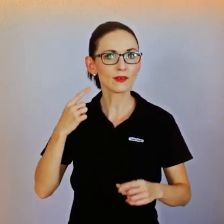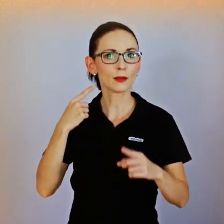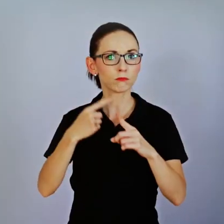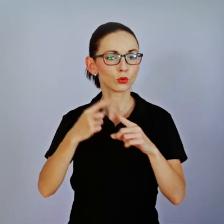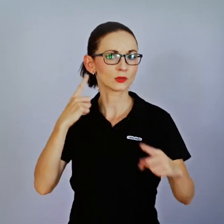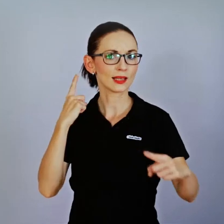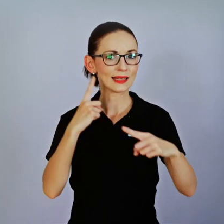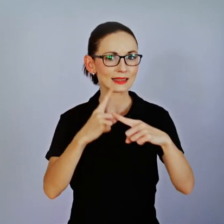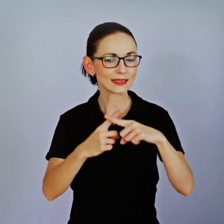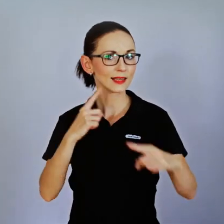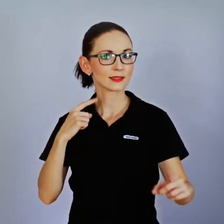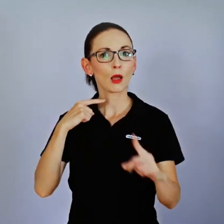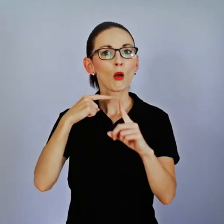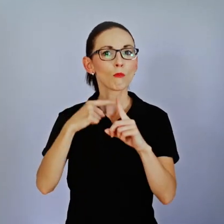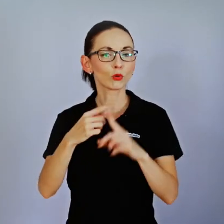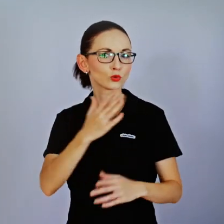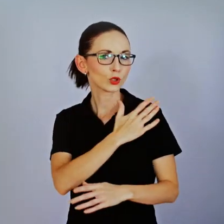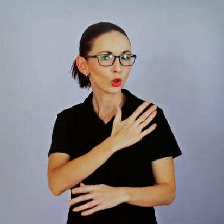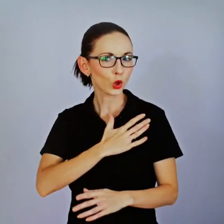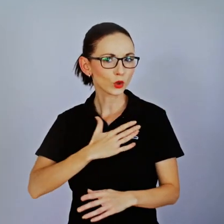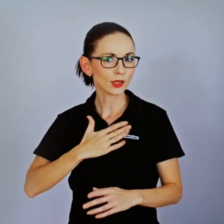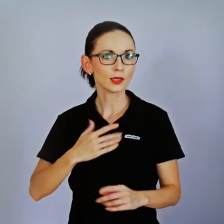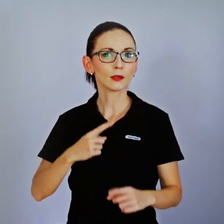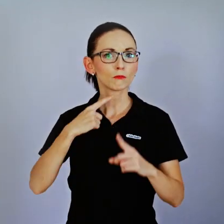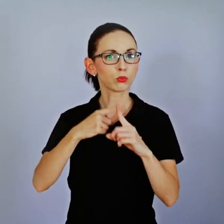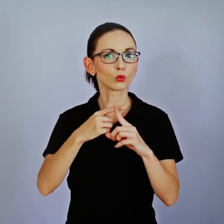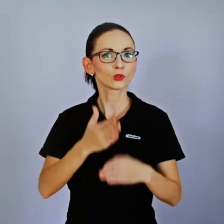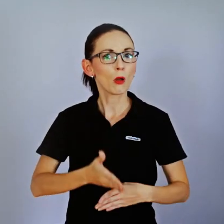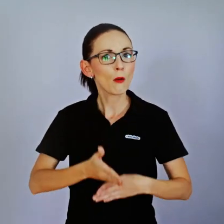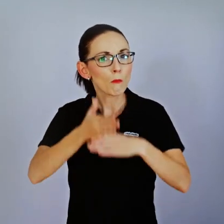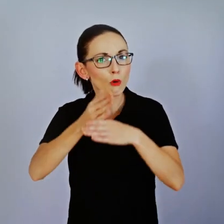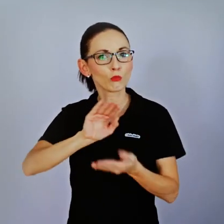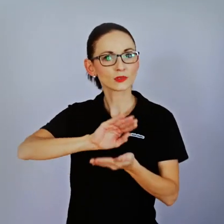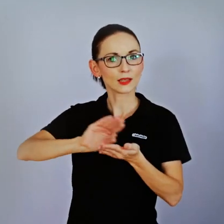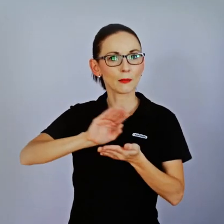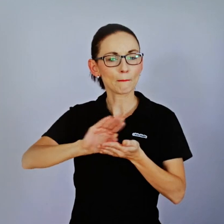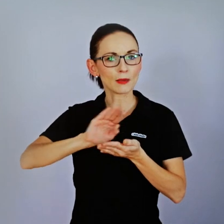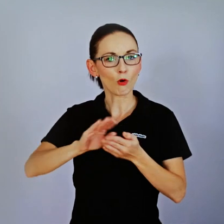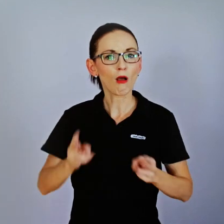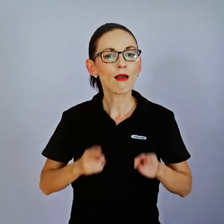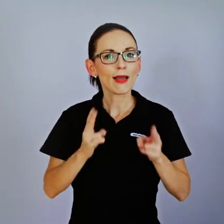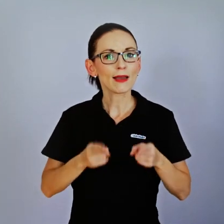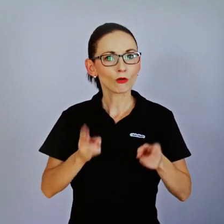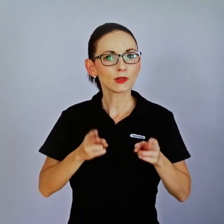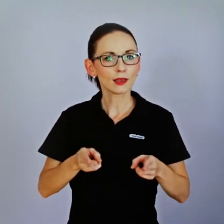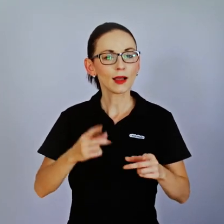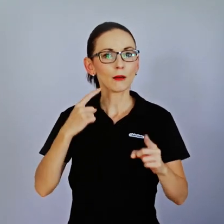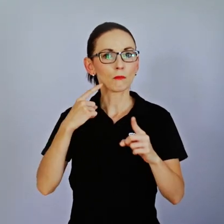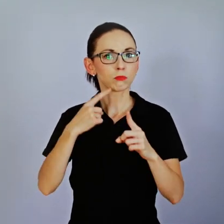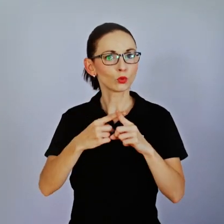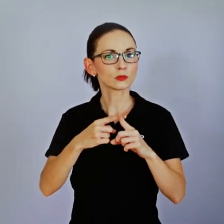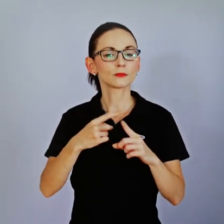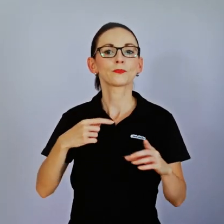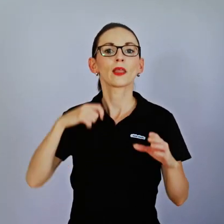balíčku. Preto, keď sa verejnost na človeka s posíhnutím pozerá ako na někoho, kto nechce alebo nemôže mať